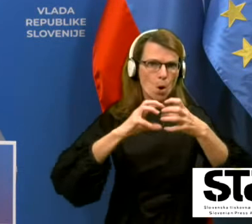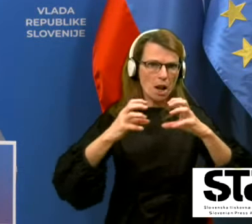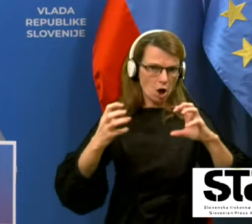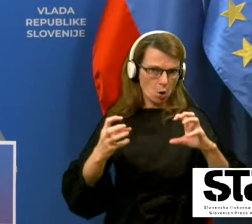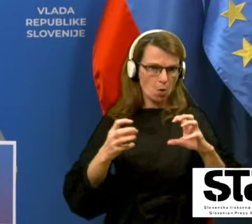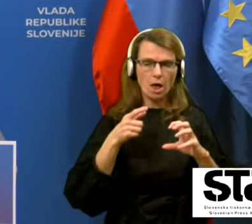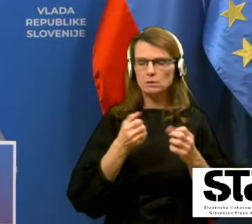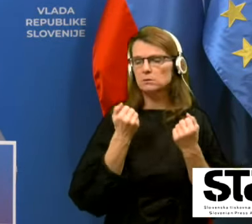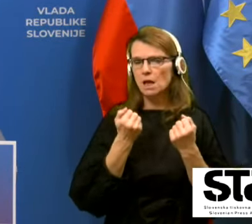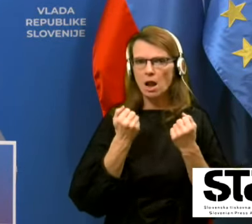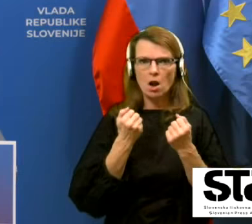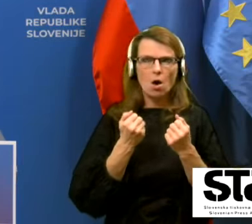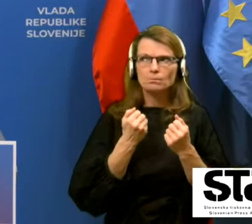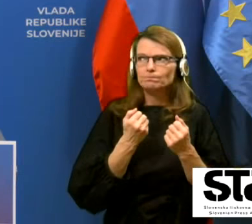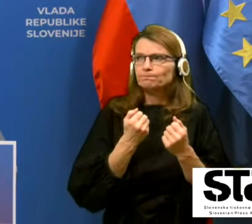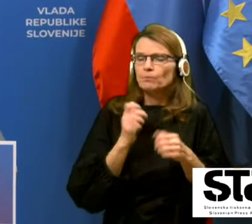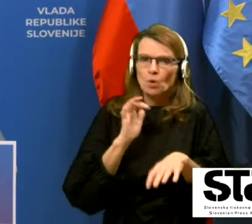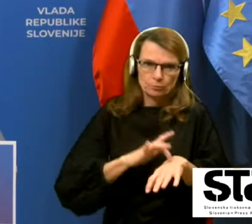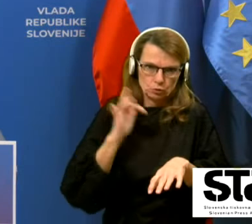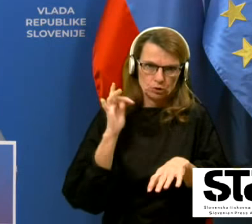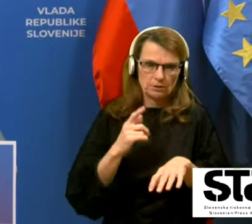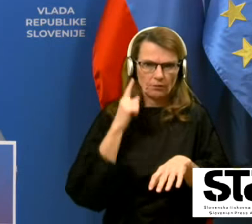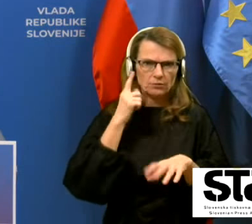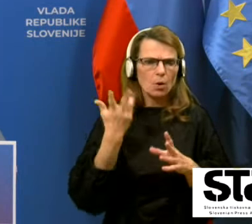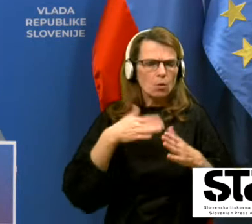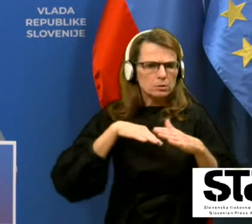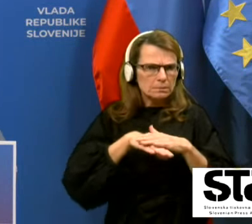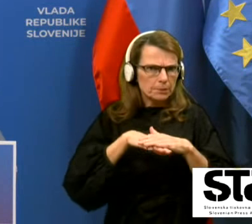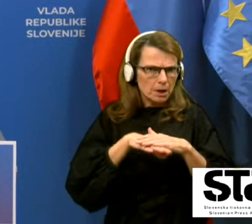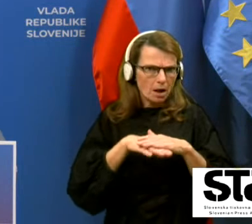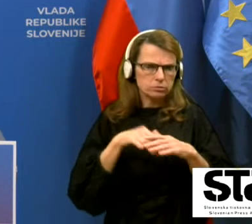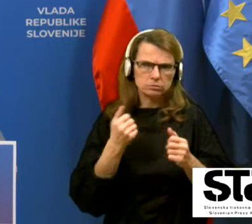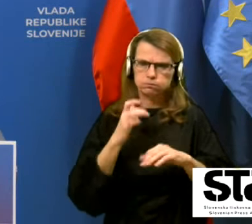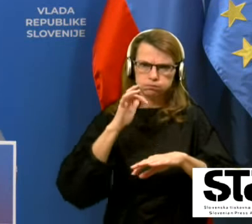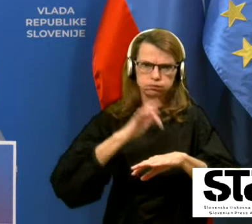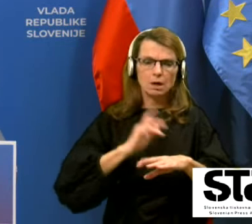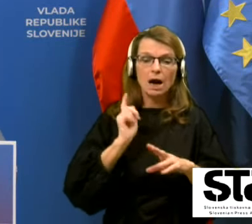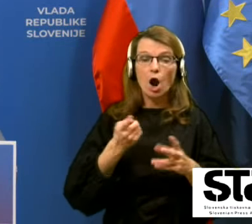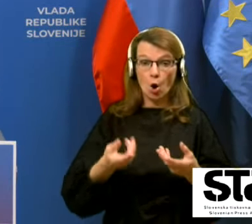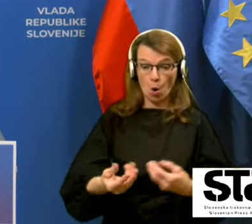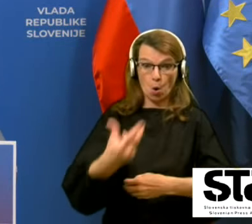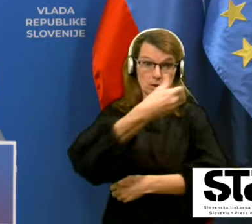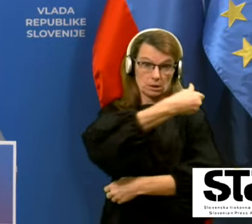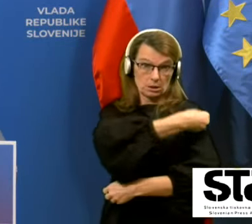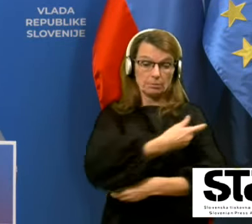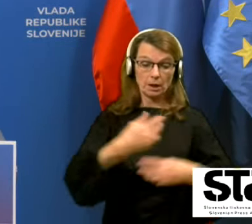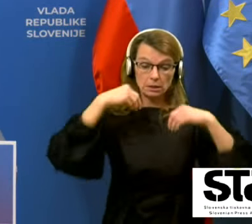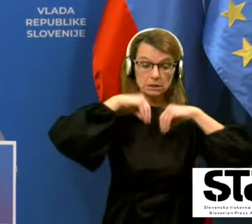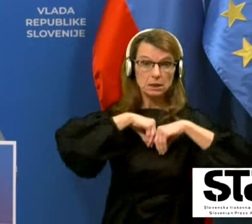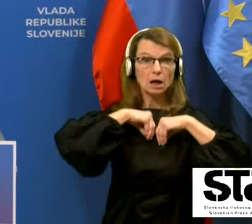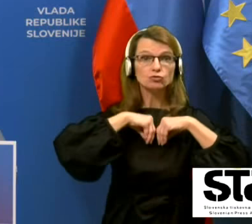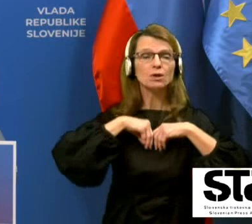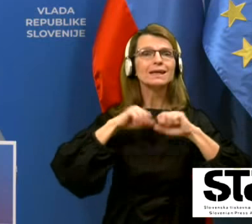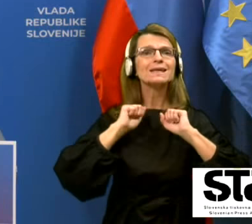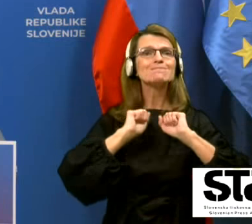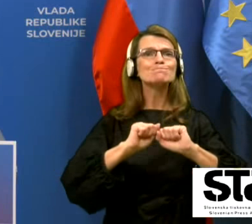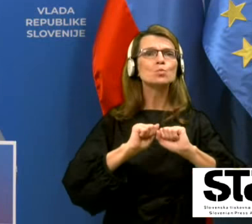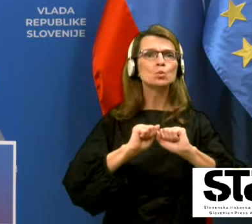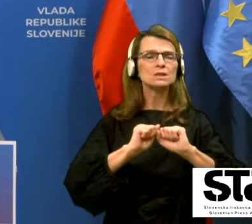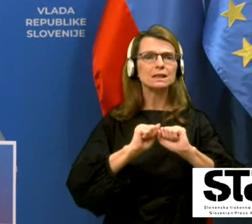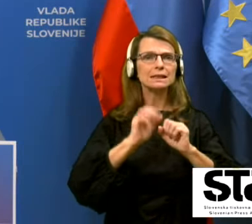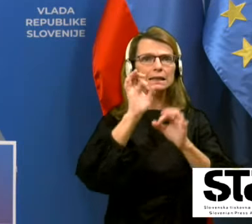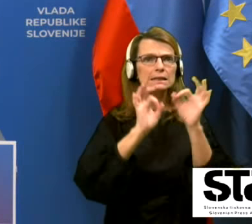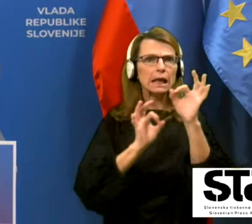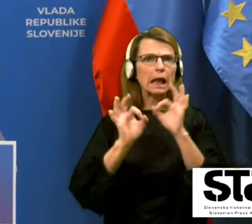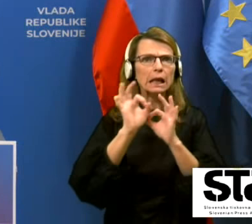shranjevati in paziti z njo. Enkrat, pride notri, kako prepričati naše imunske celice, da jo, naše povedano, povlečejo